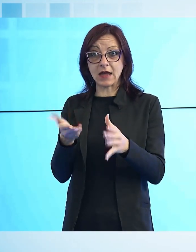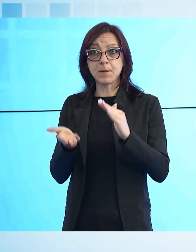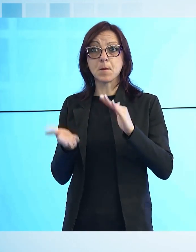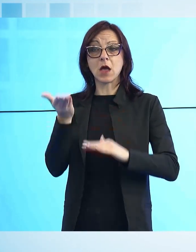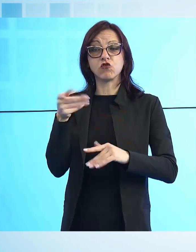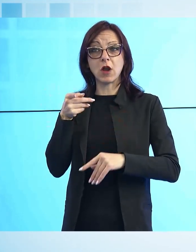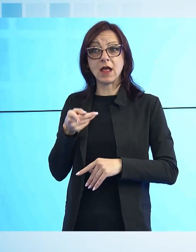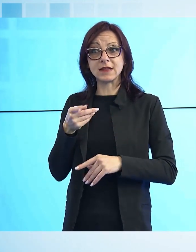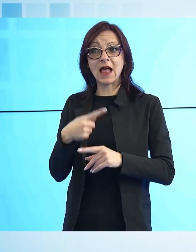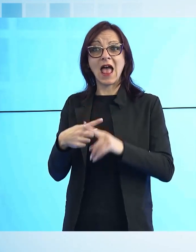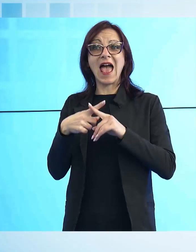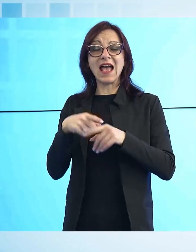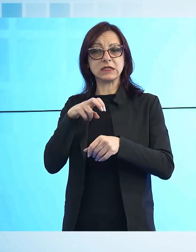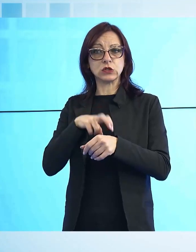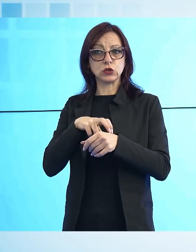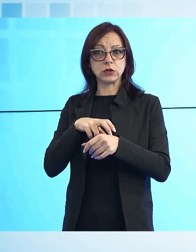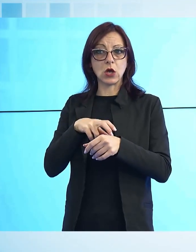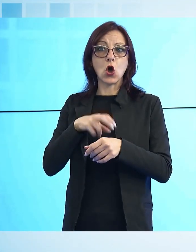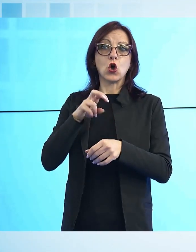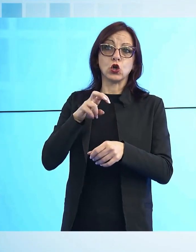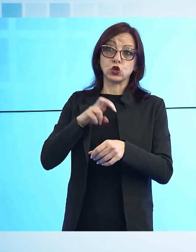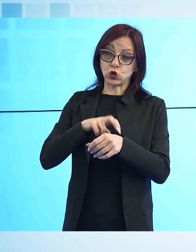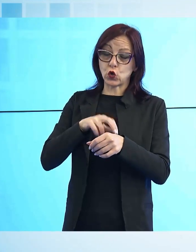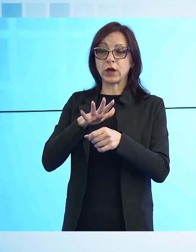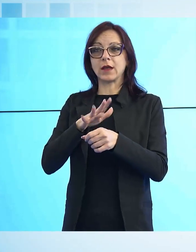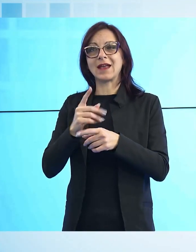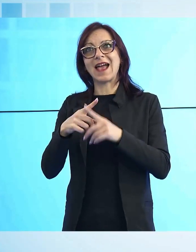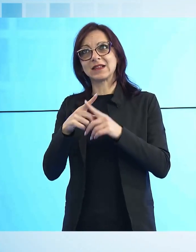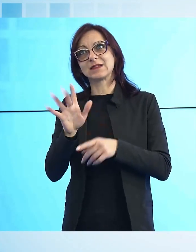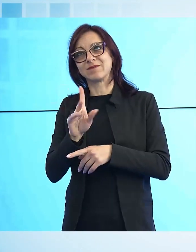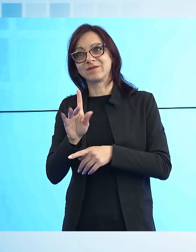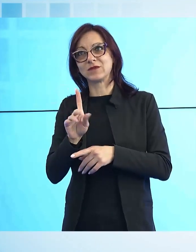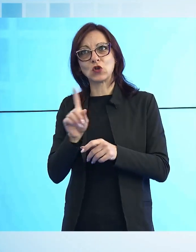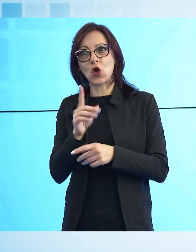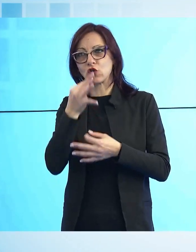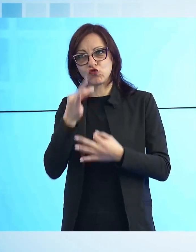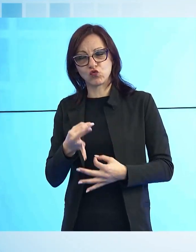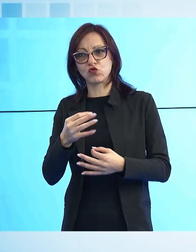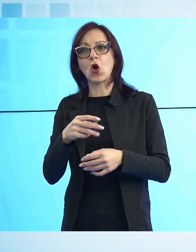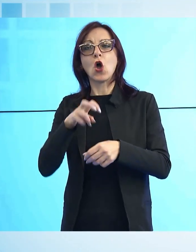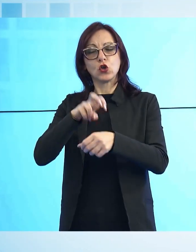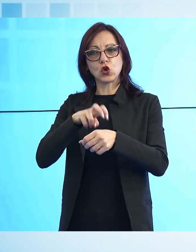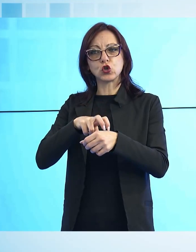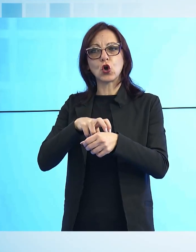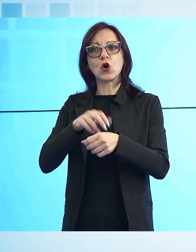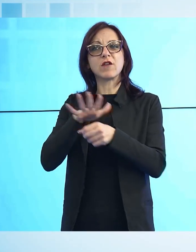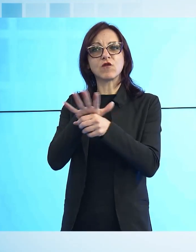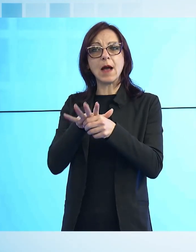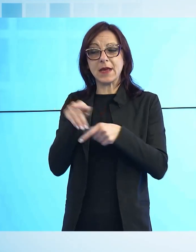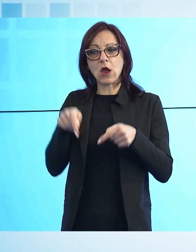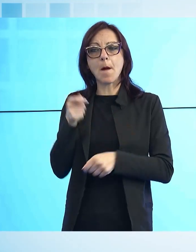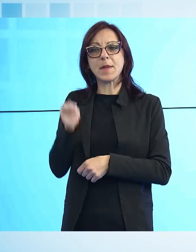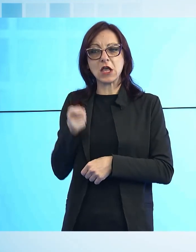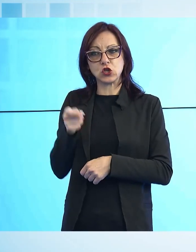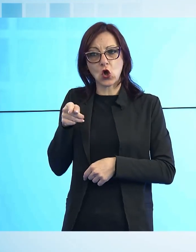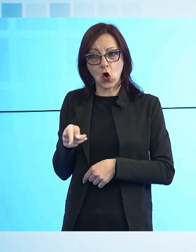medici di famiglia perché dire ex medici non è giusto. Sono medici di famiglia in pensione che